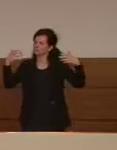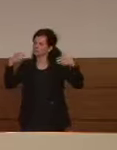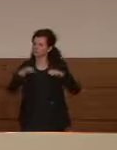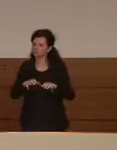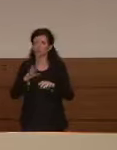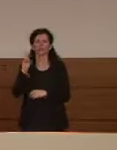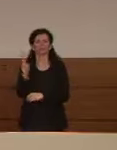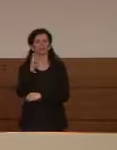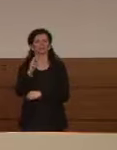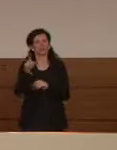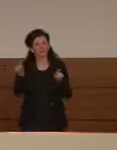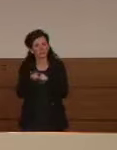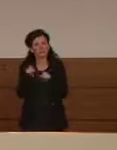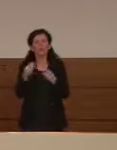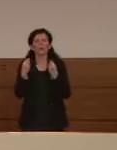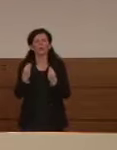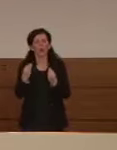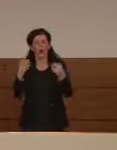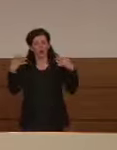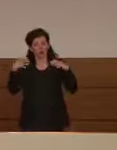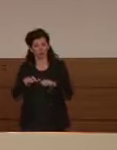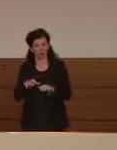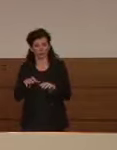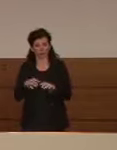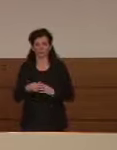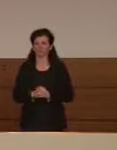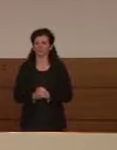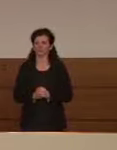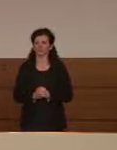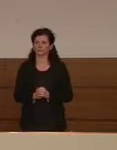decessi visto che resta ancora molto alto grazie